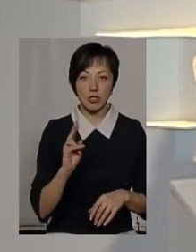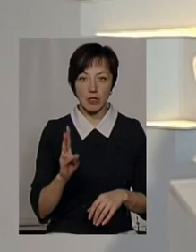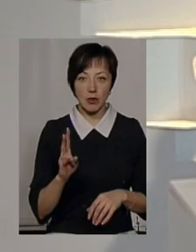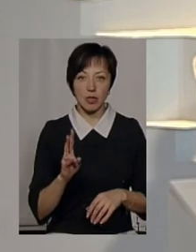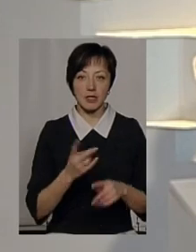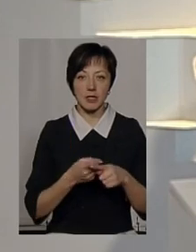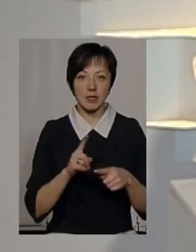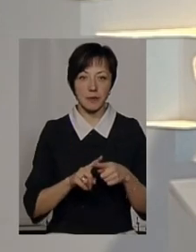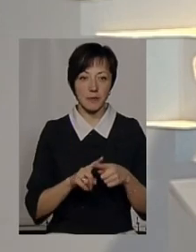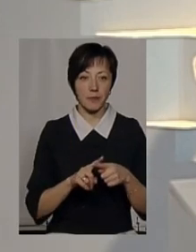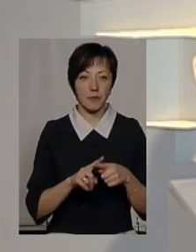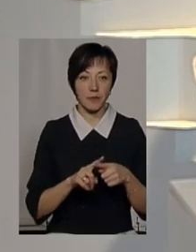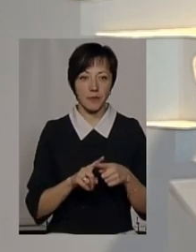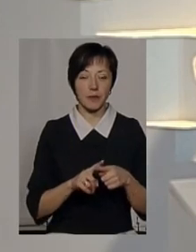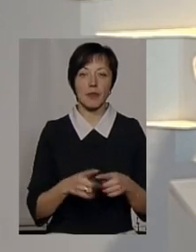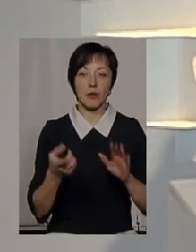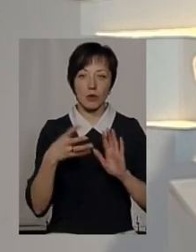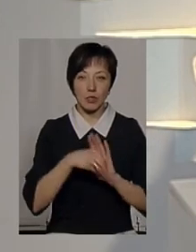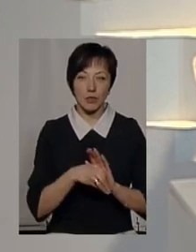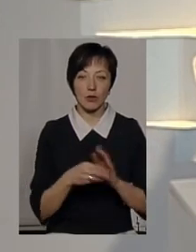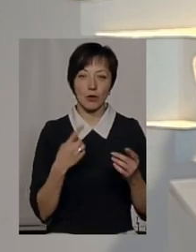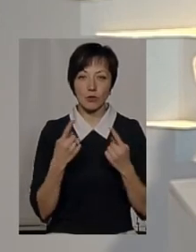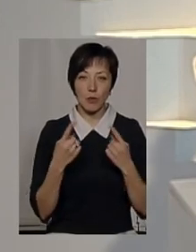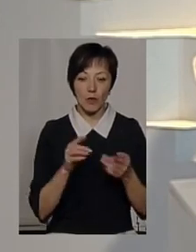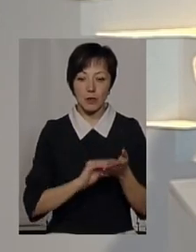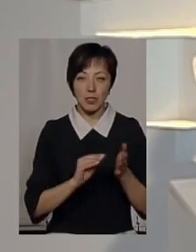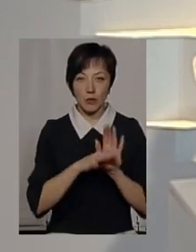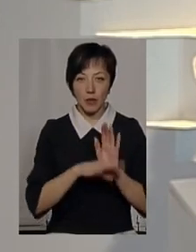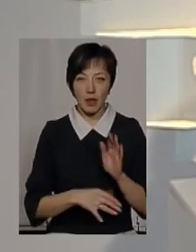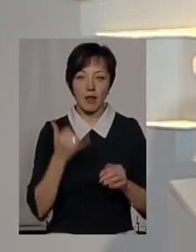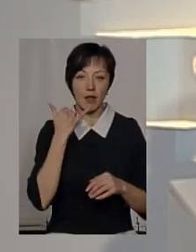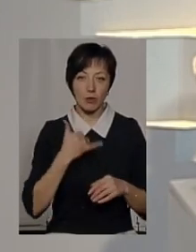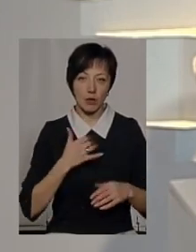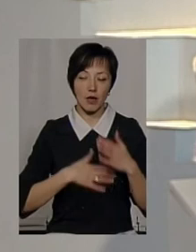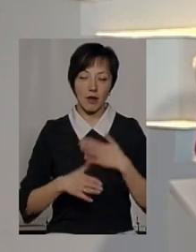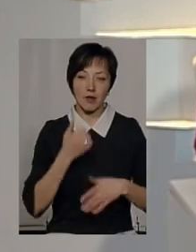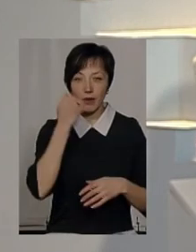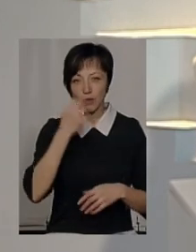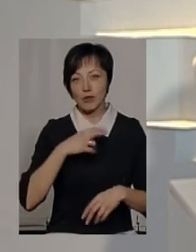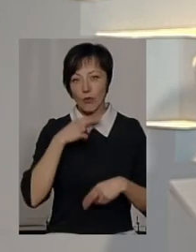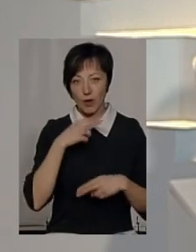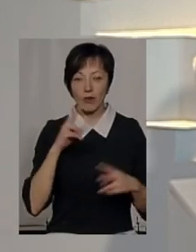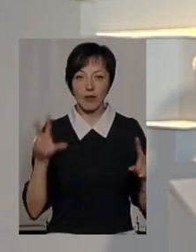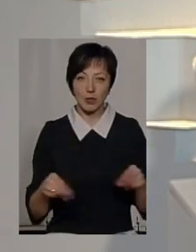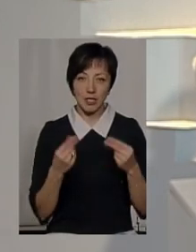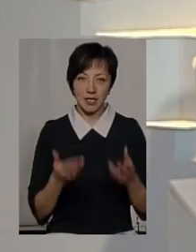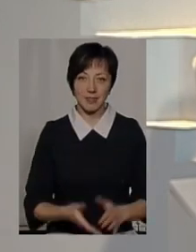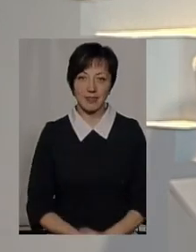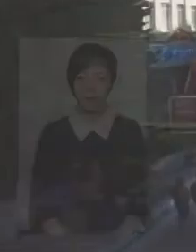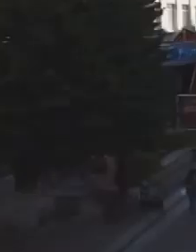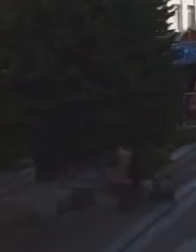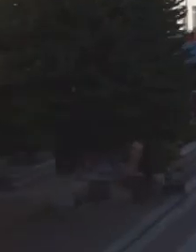Також у прямому ефірі. Тож долучайтеся до розмови, пишіть коментарі, телефонуйте. Будемо раді. Всім дякую за увагу і нехай щастить.